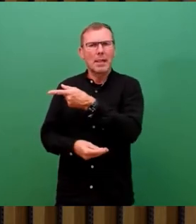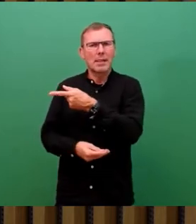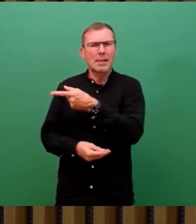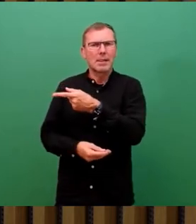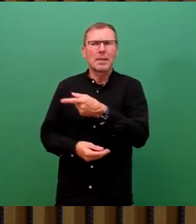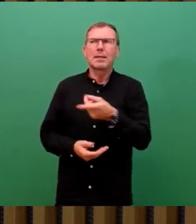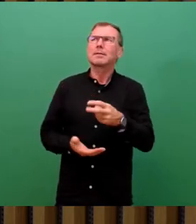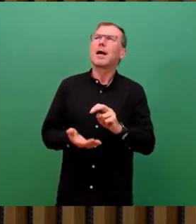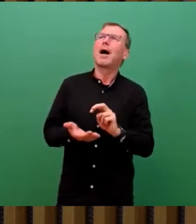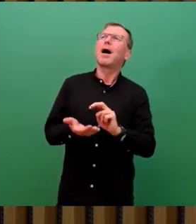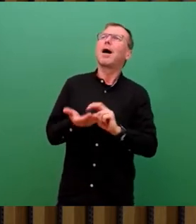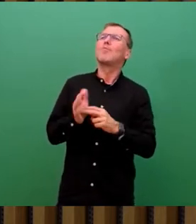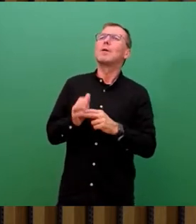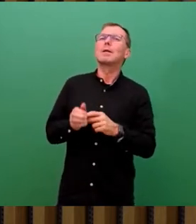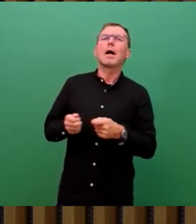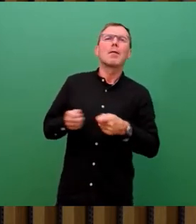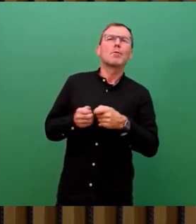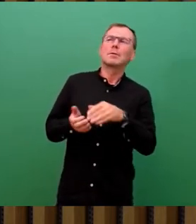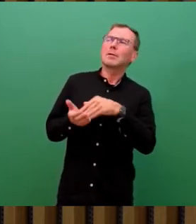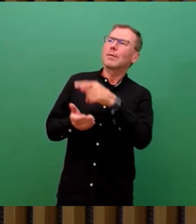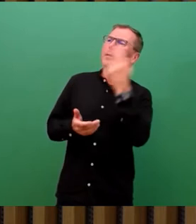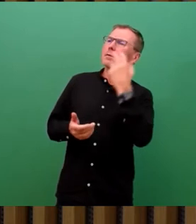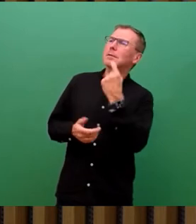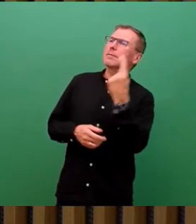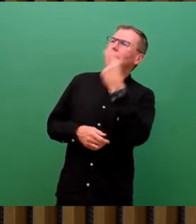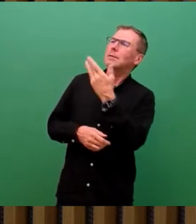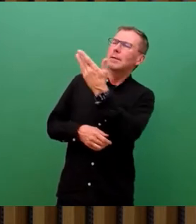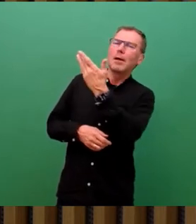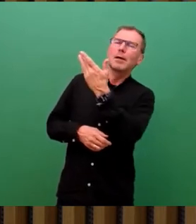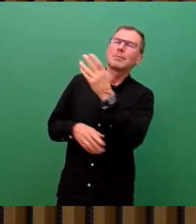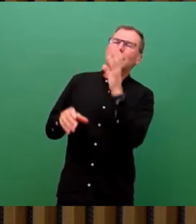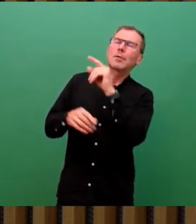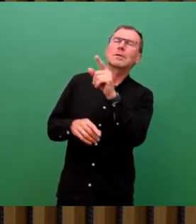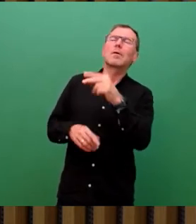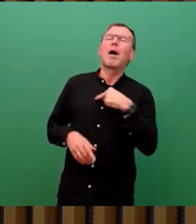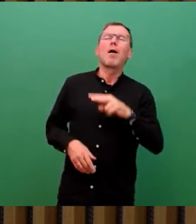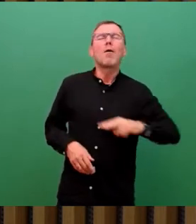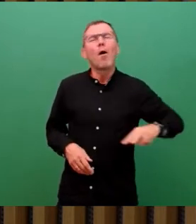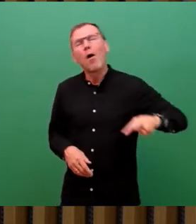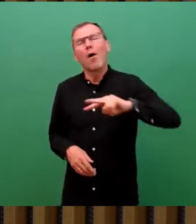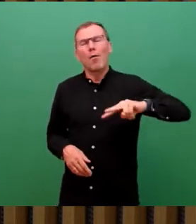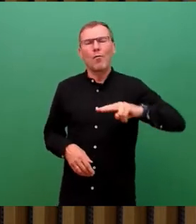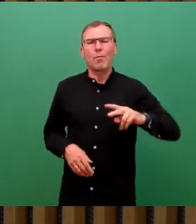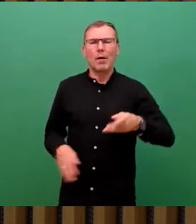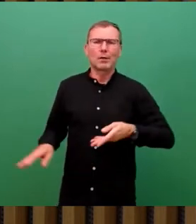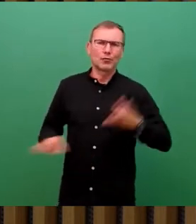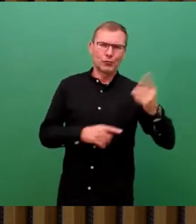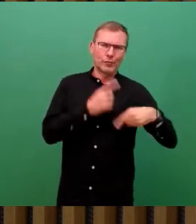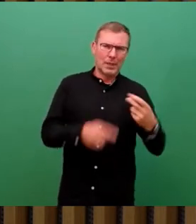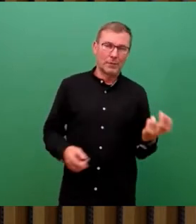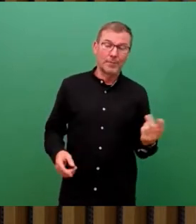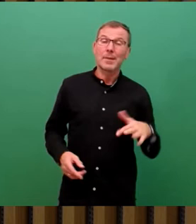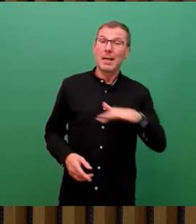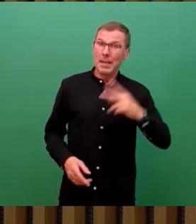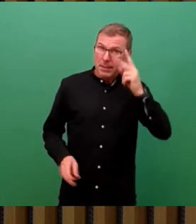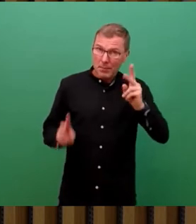gefärbten Bundesregierung der letzten 20 Jahre. Es ist ein europäisches Versagen gewesen. Die Landeshauptstadt Dresden verfügt